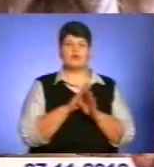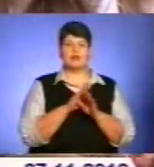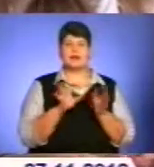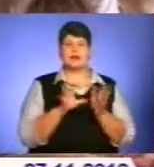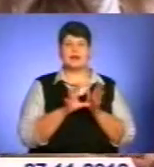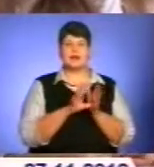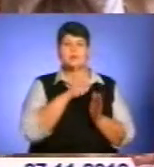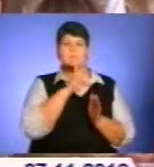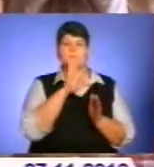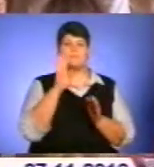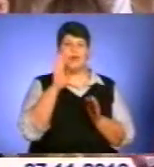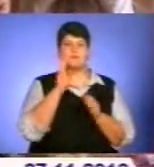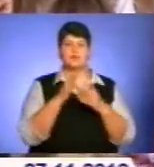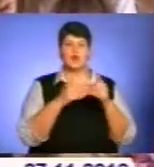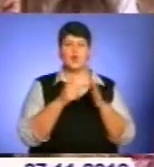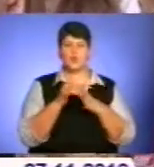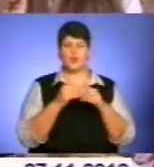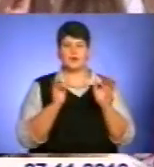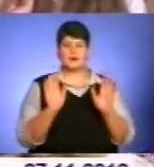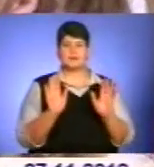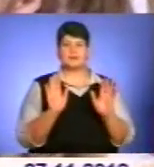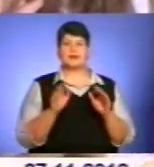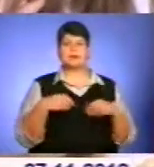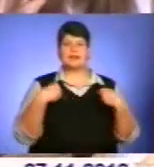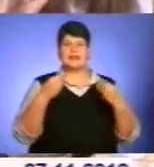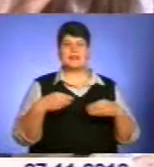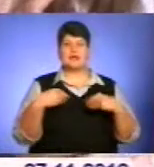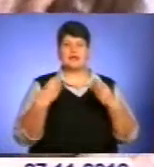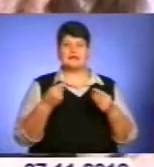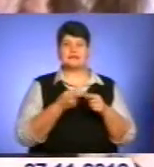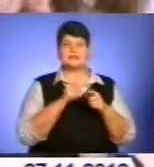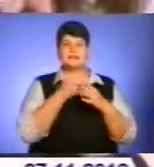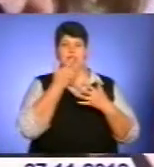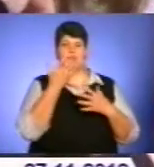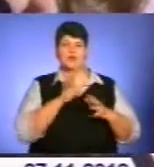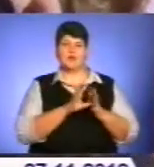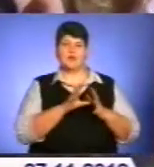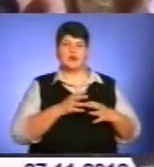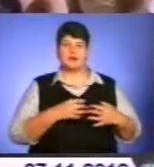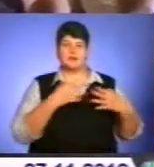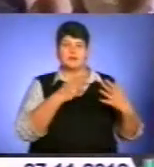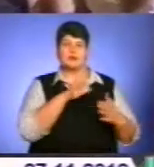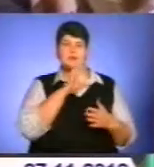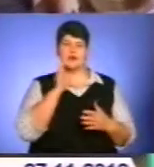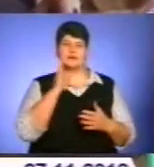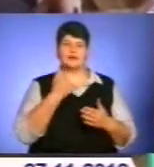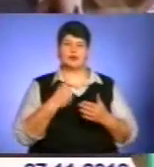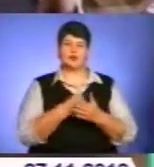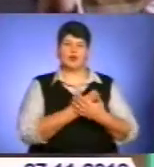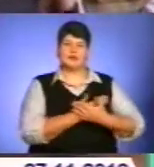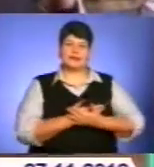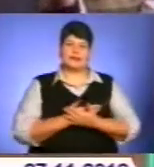енергетикою, маминою, маминих рук. І передавалося тепло, енергетика від матері до дитини. І